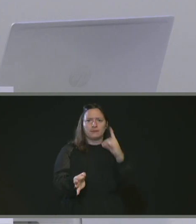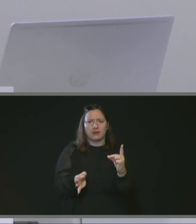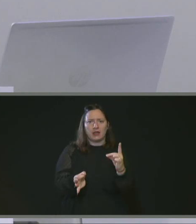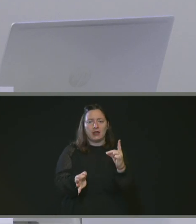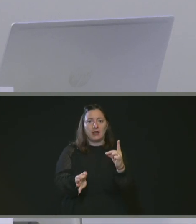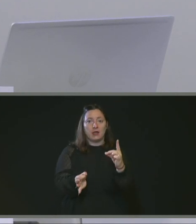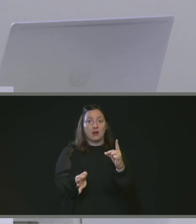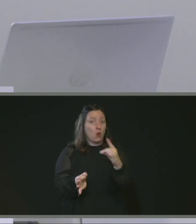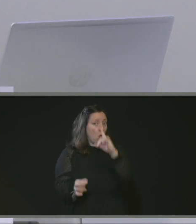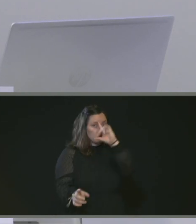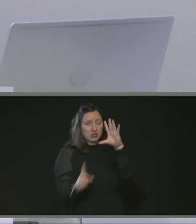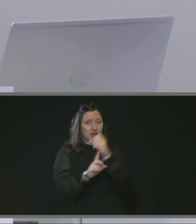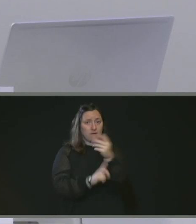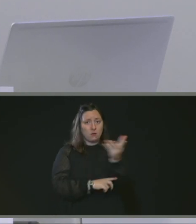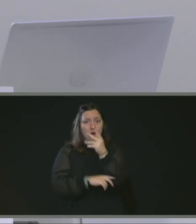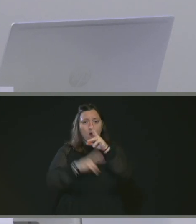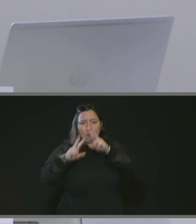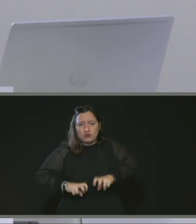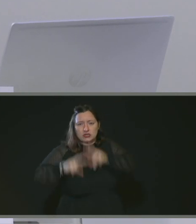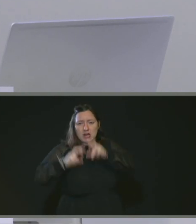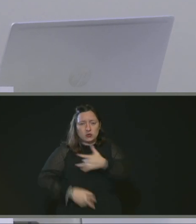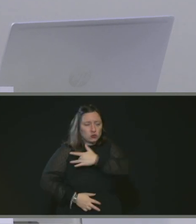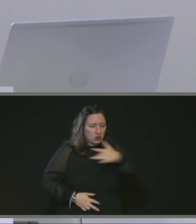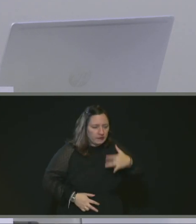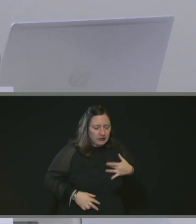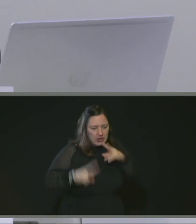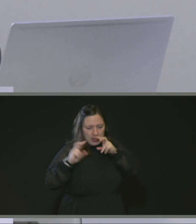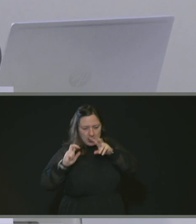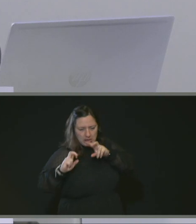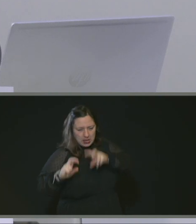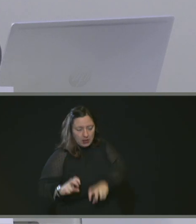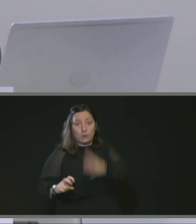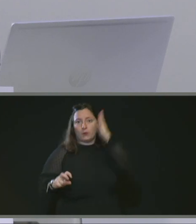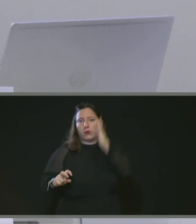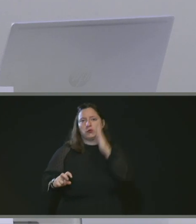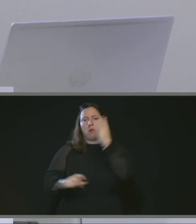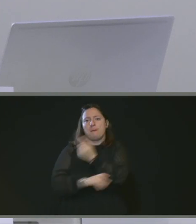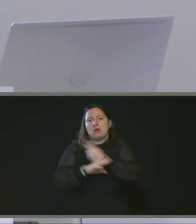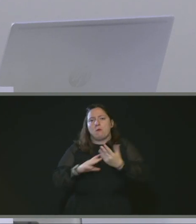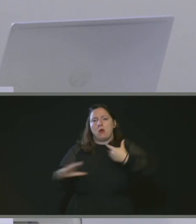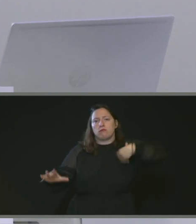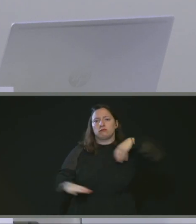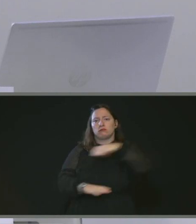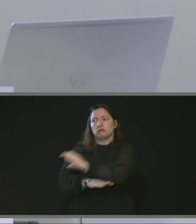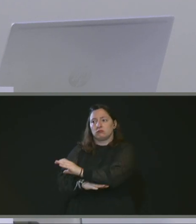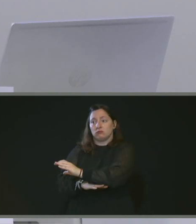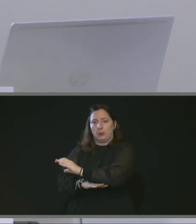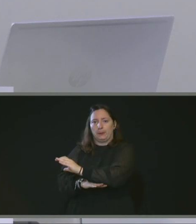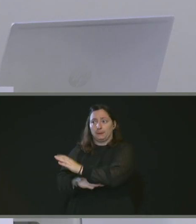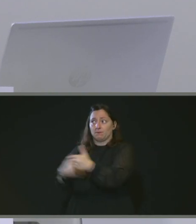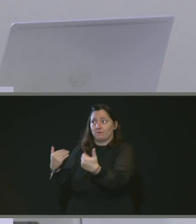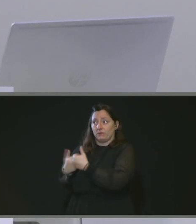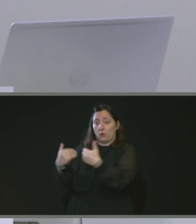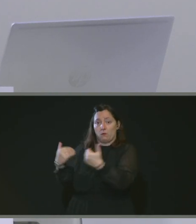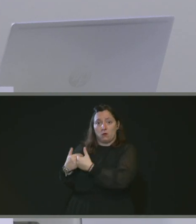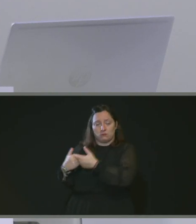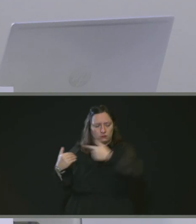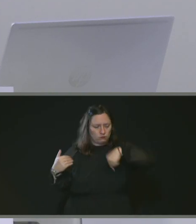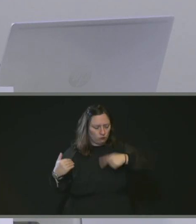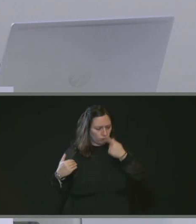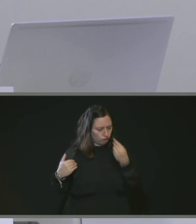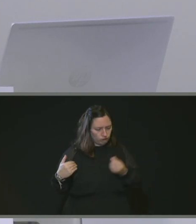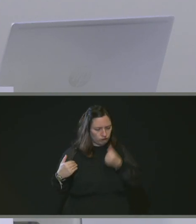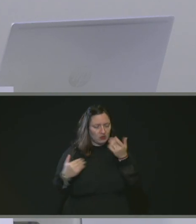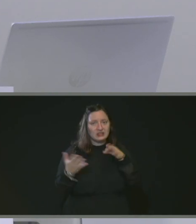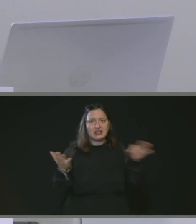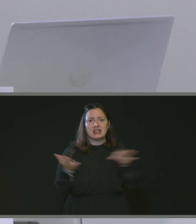recherche jusque-là inaccessibles. Donc le soutien de la métropole s'inscrit dans son accompagnement à la stratégie du CHU en faveur